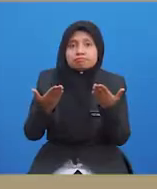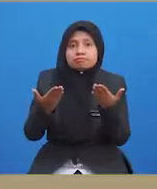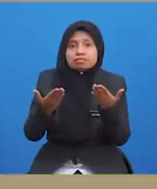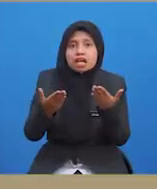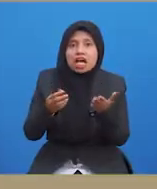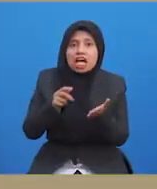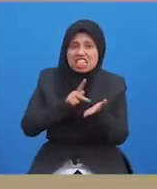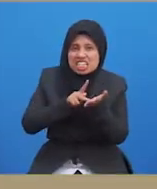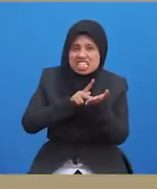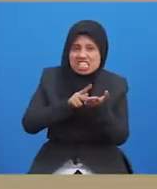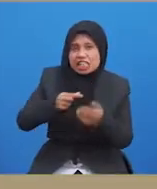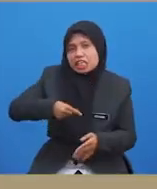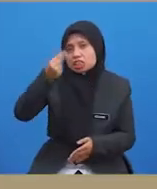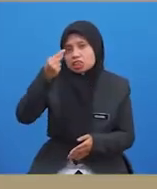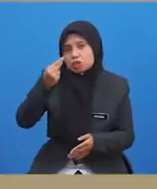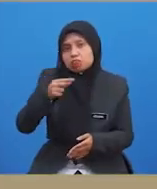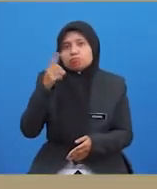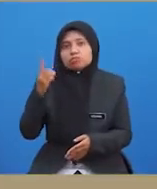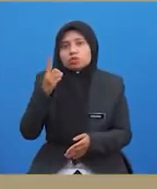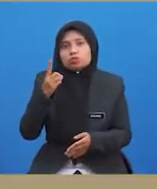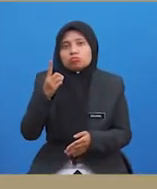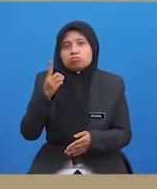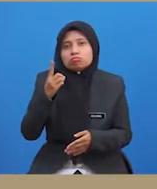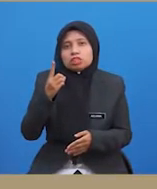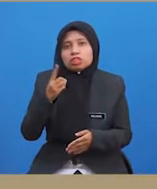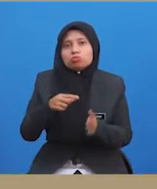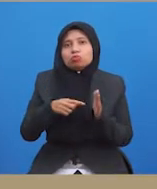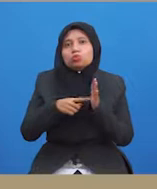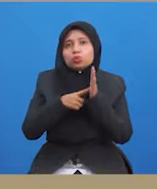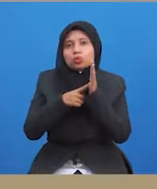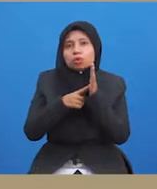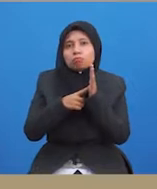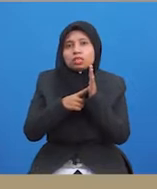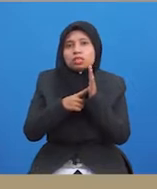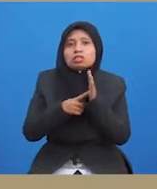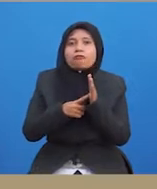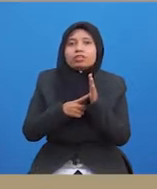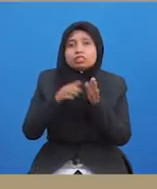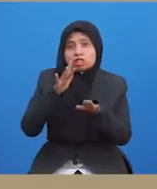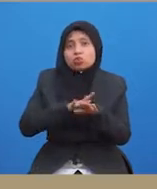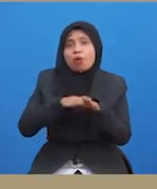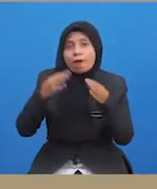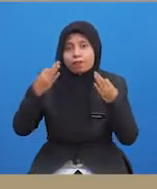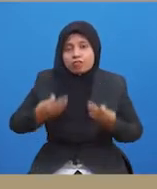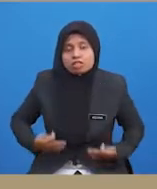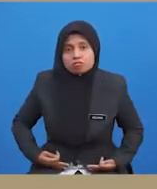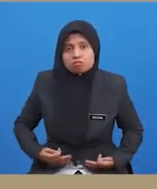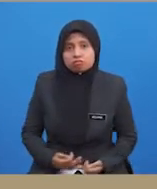Keagresifan biasa merujuk kepada pelakuan yang bersifat sentuhan fizikal.